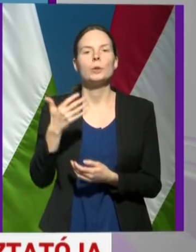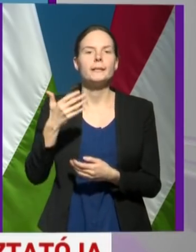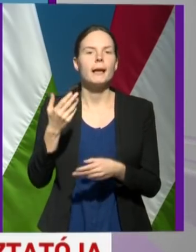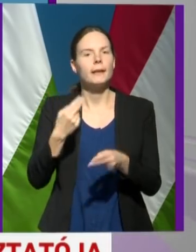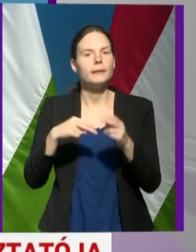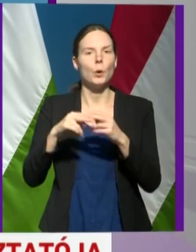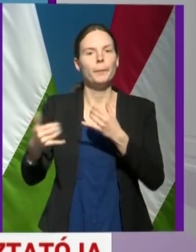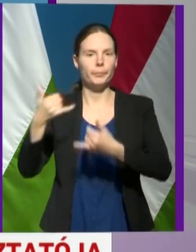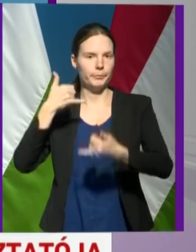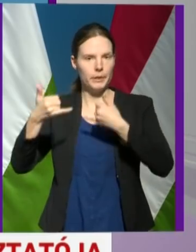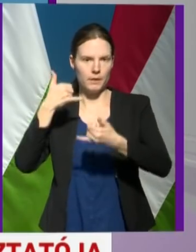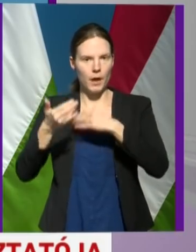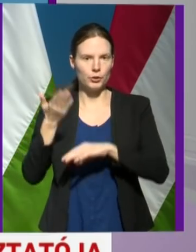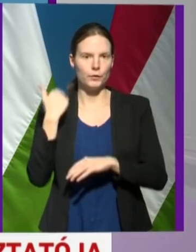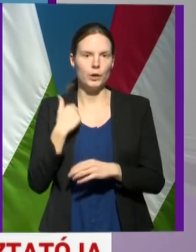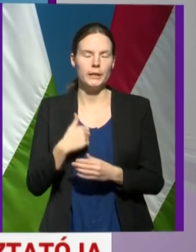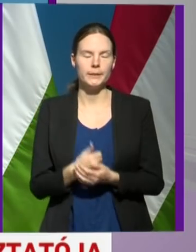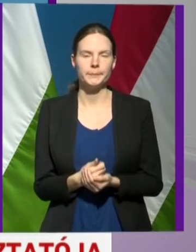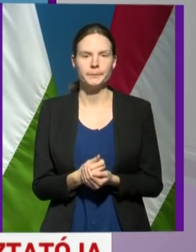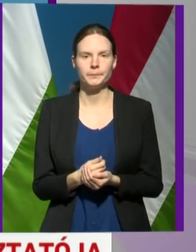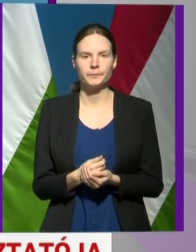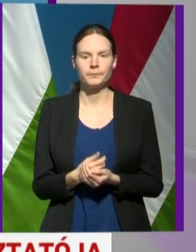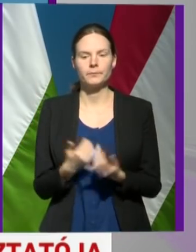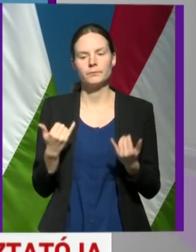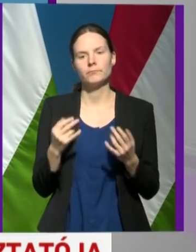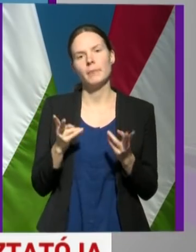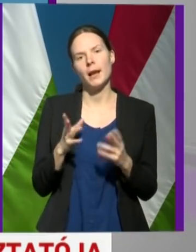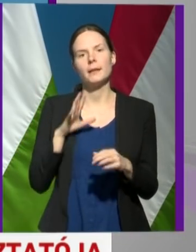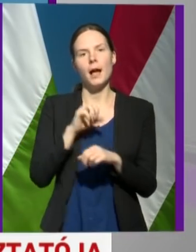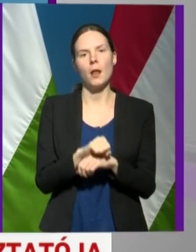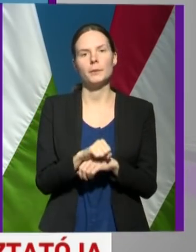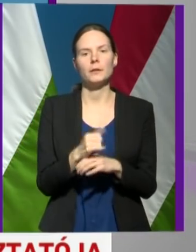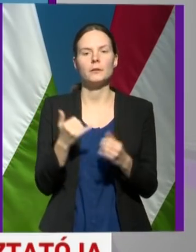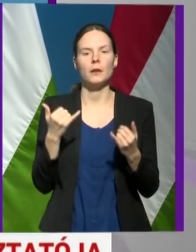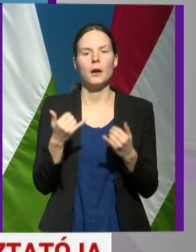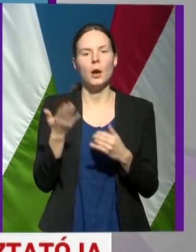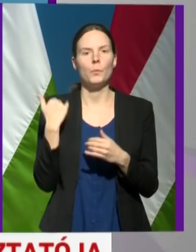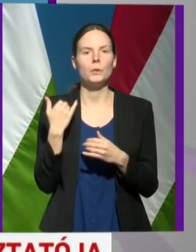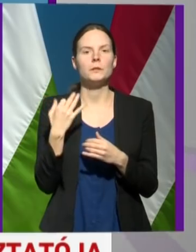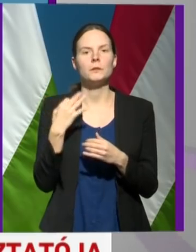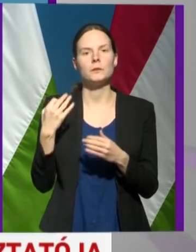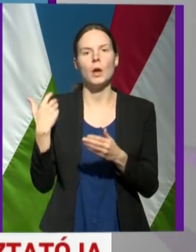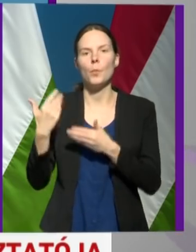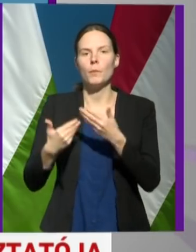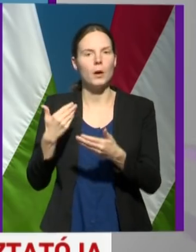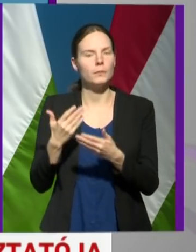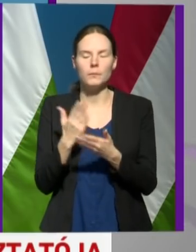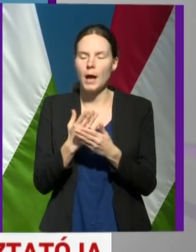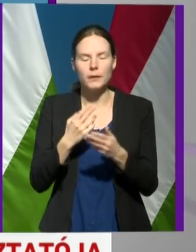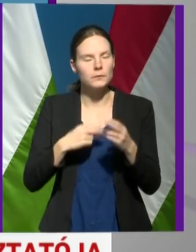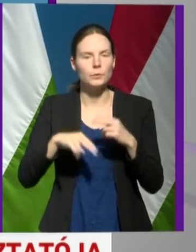telefonhívás. Megállapítható, hogy az elmúlt napokban minden ennediginél nagyobb